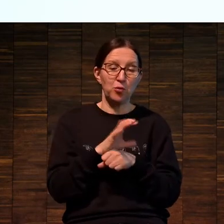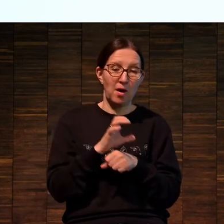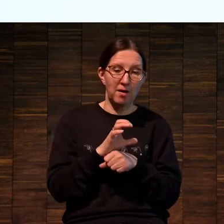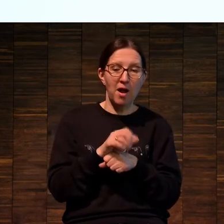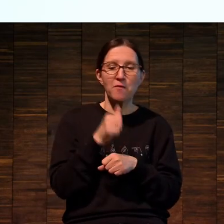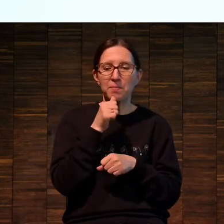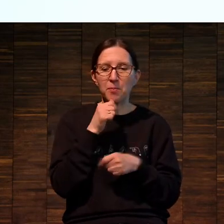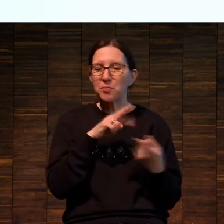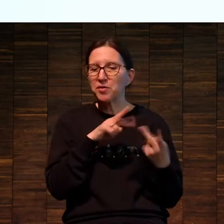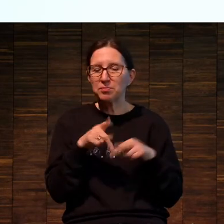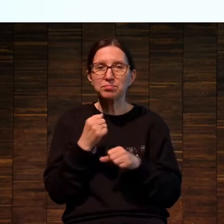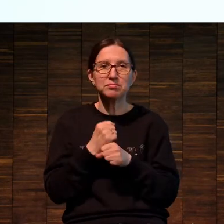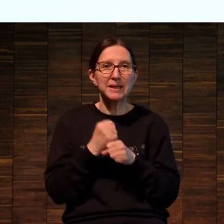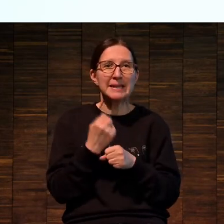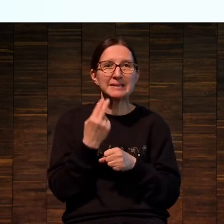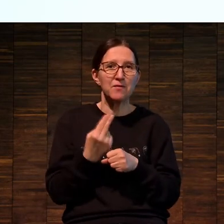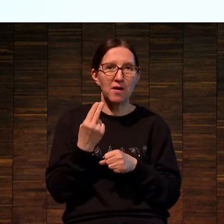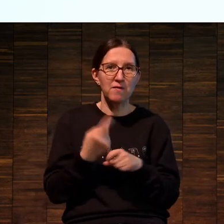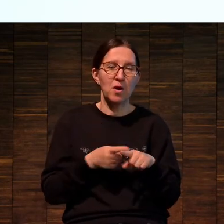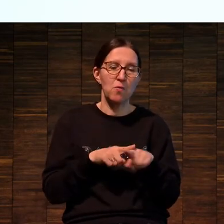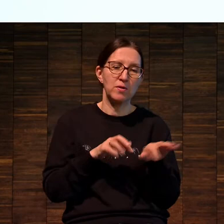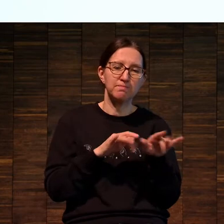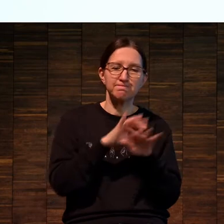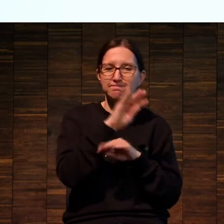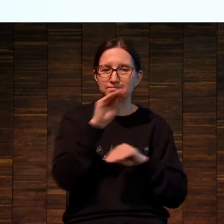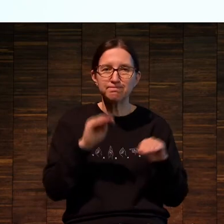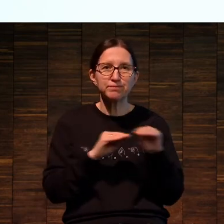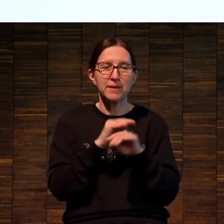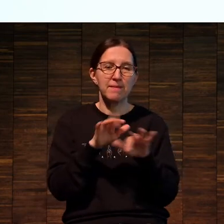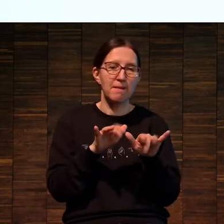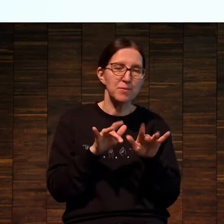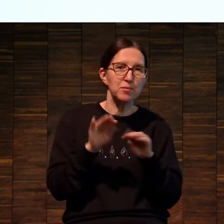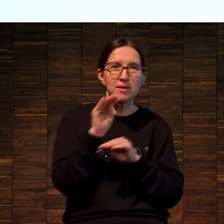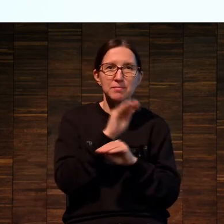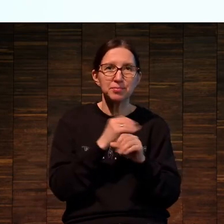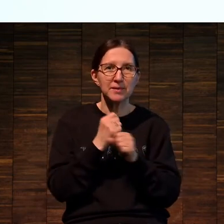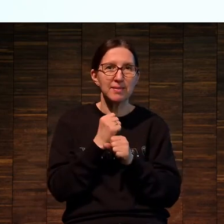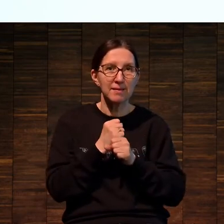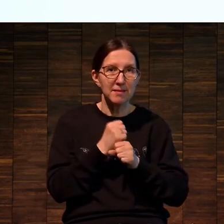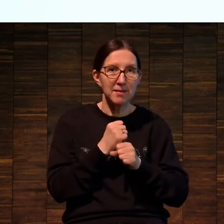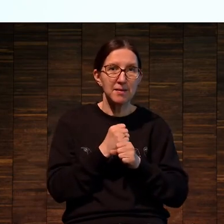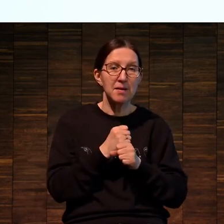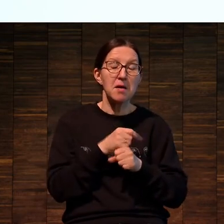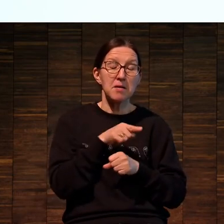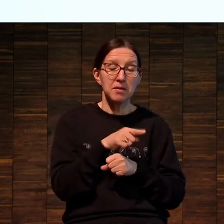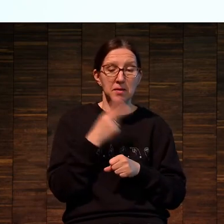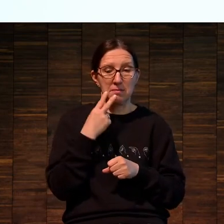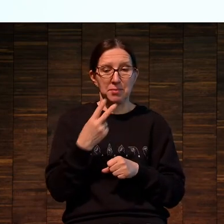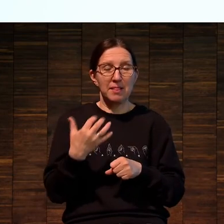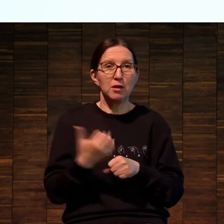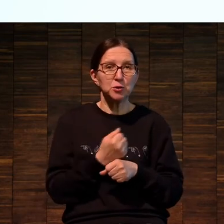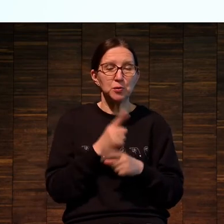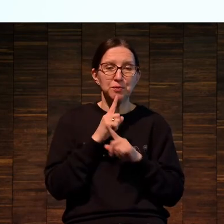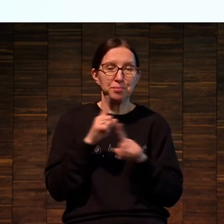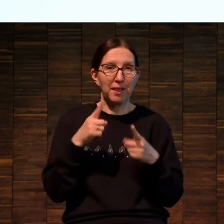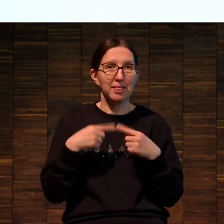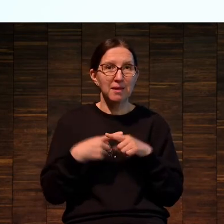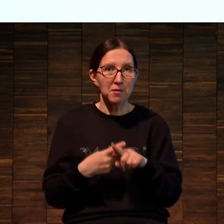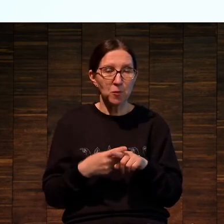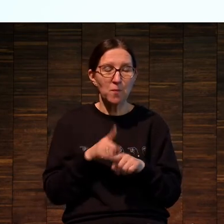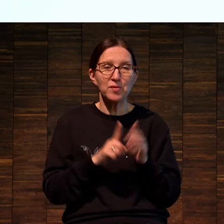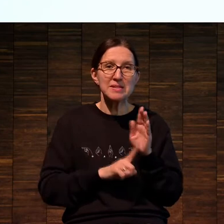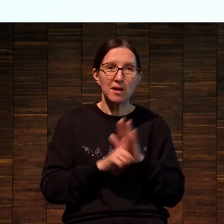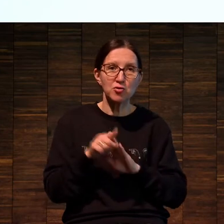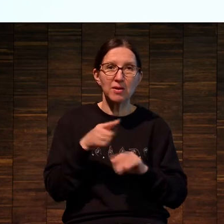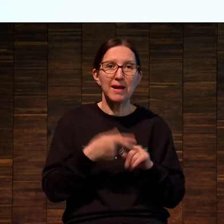фотографии, которые он обрабатывал, манипулировал с которыми на компьютере. И он нашел технику... То есть